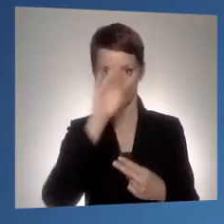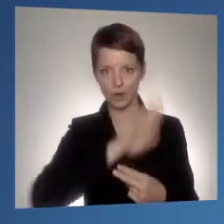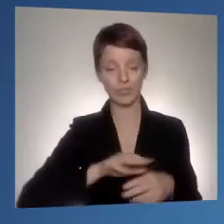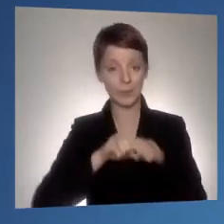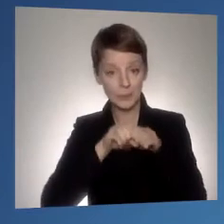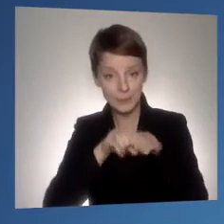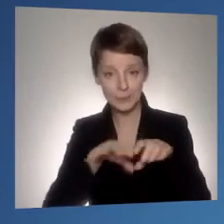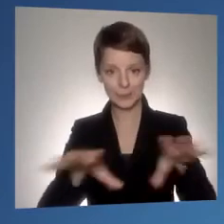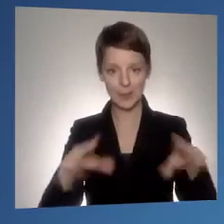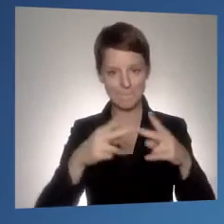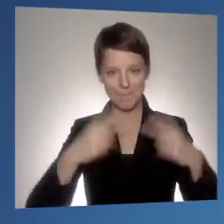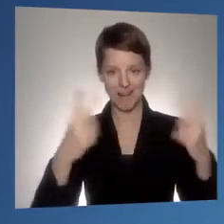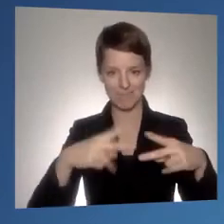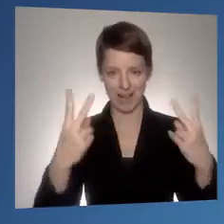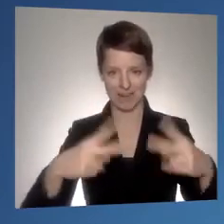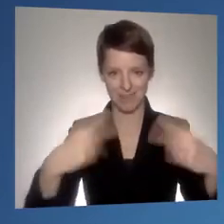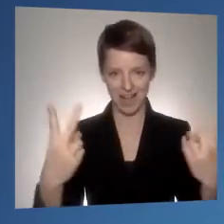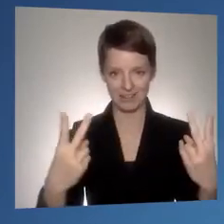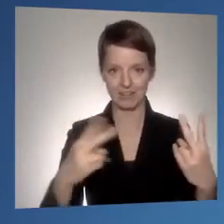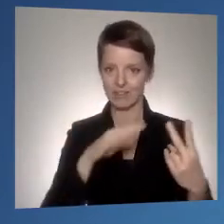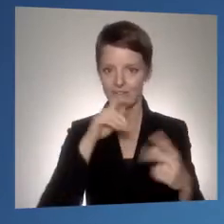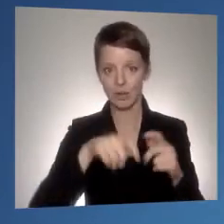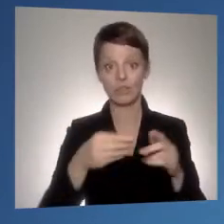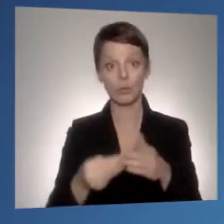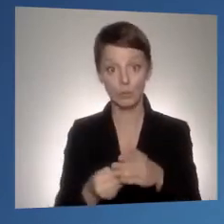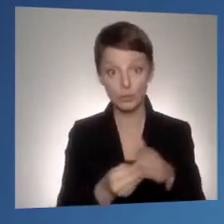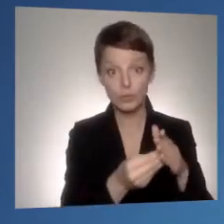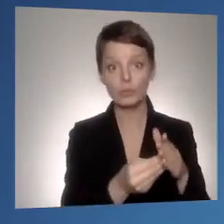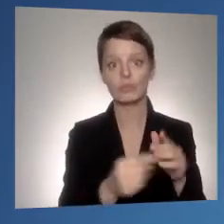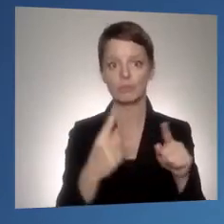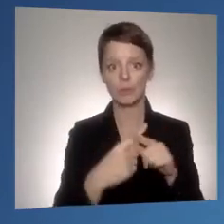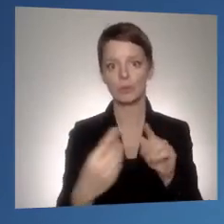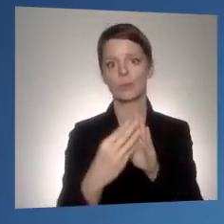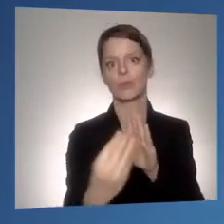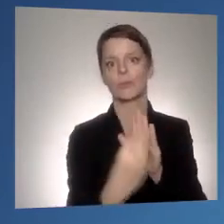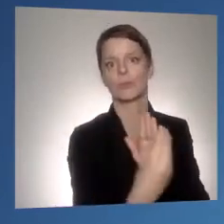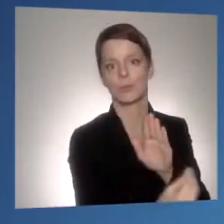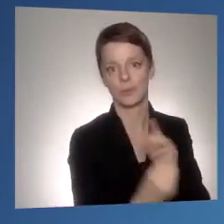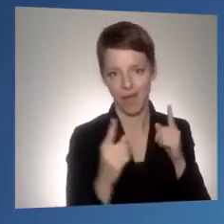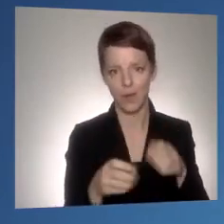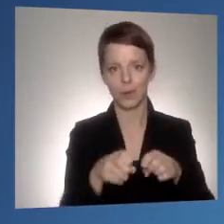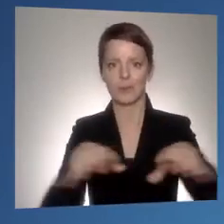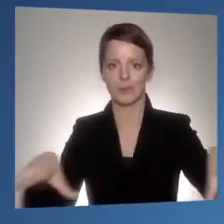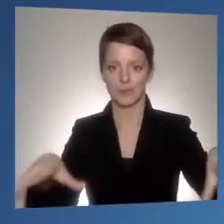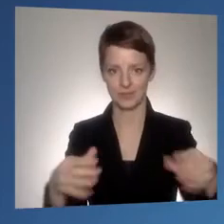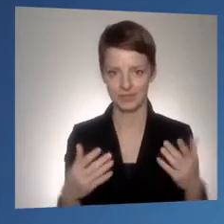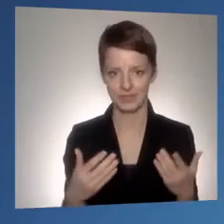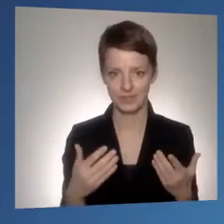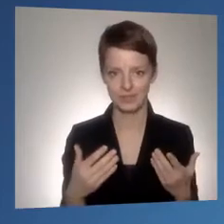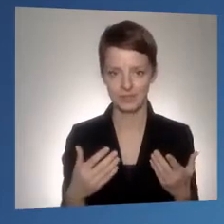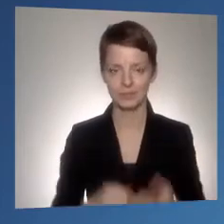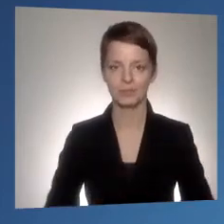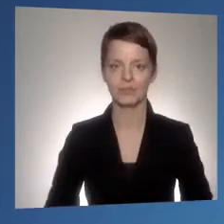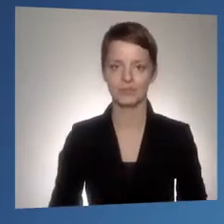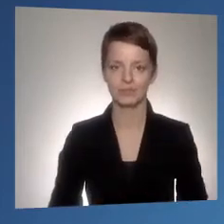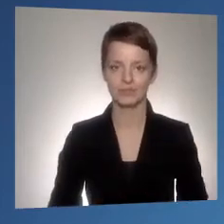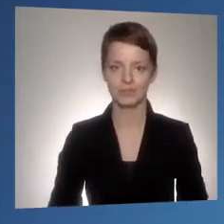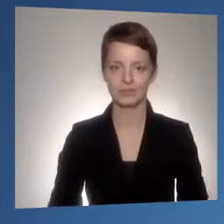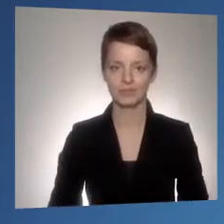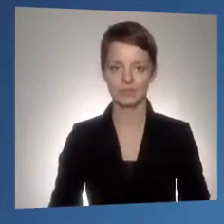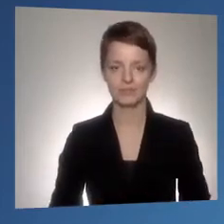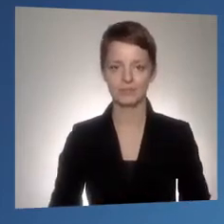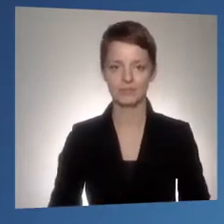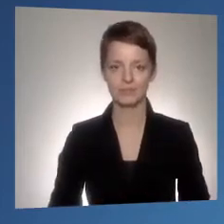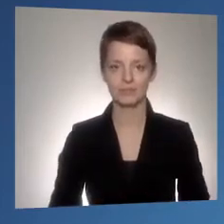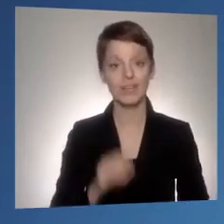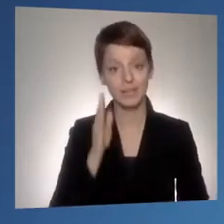es noch viele gibt, die Sie unterstützen, die Sie fördern und die Sie auf Ihrem Weg begleiten. Bleiben